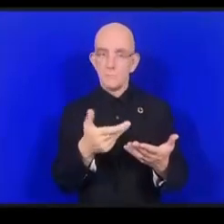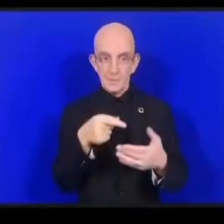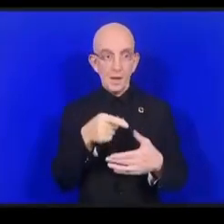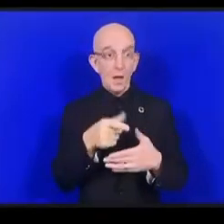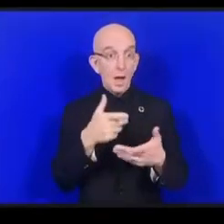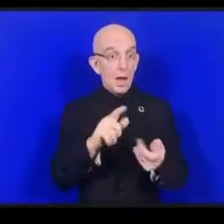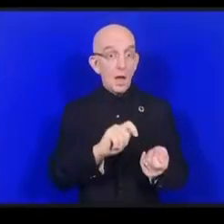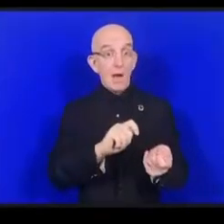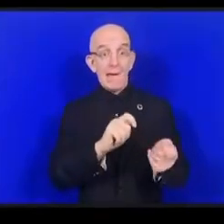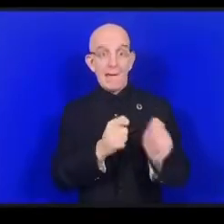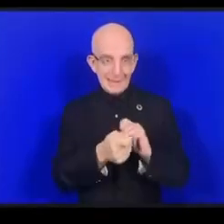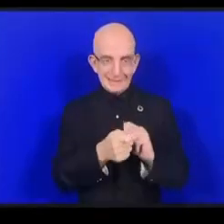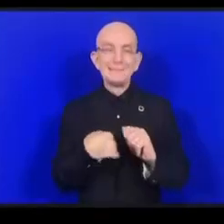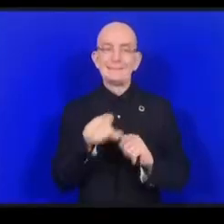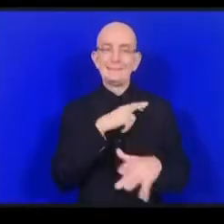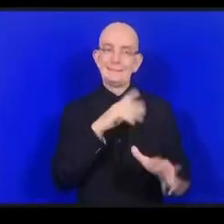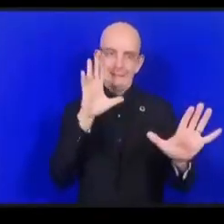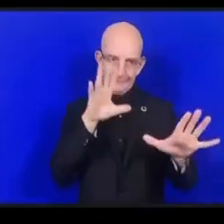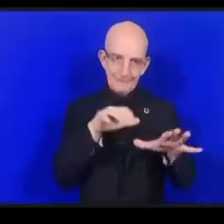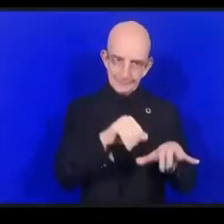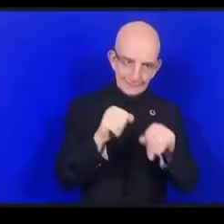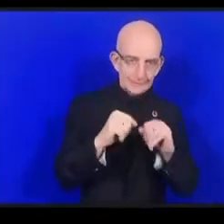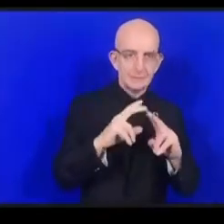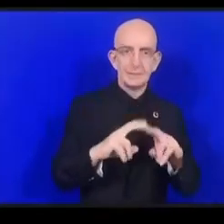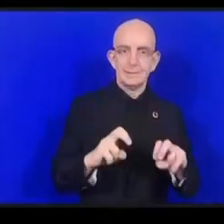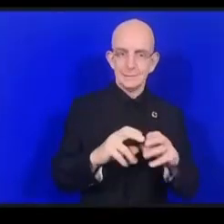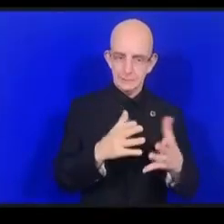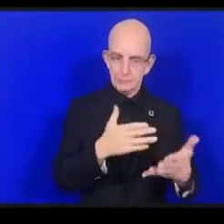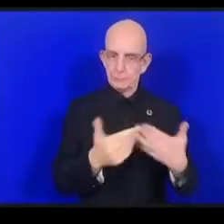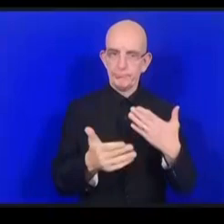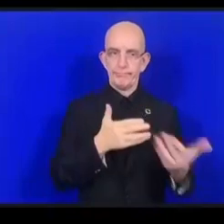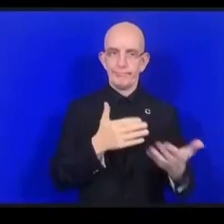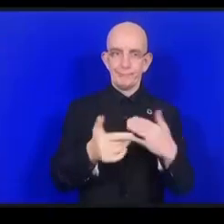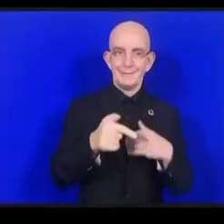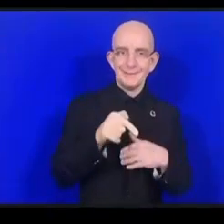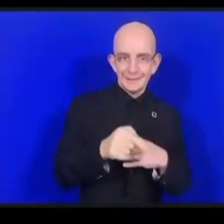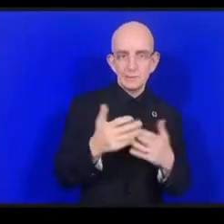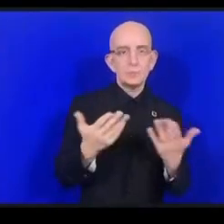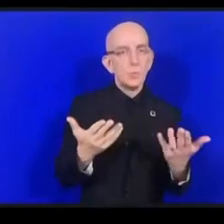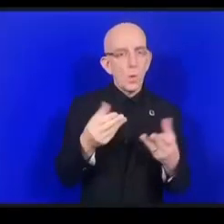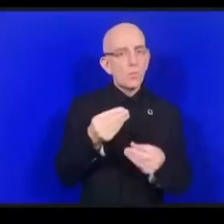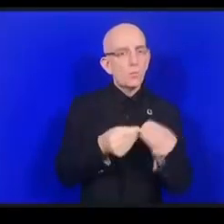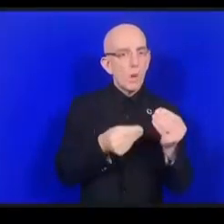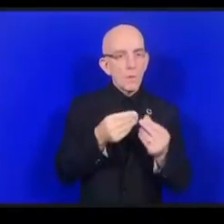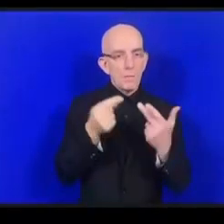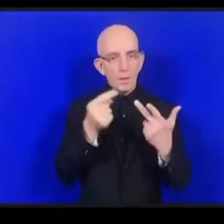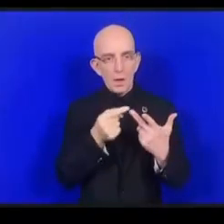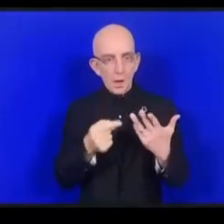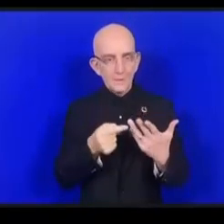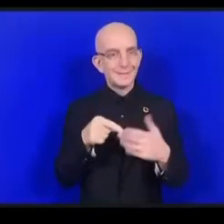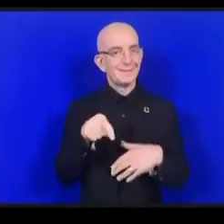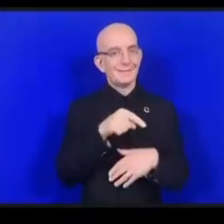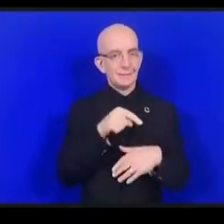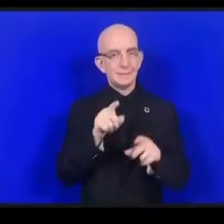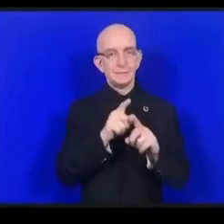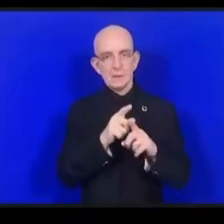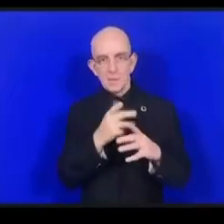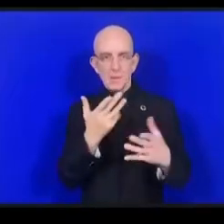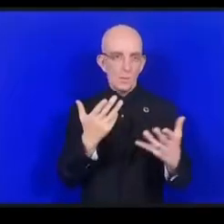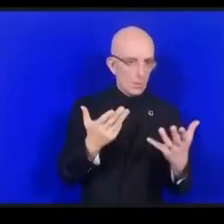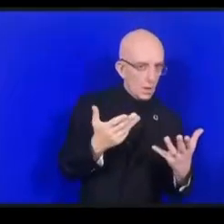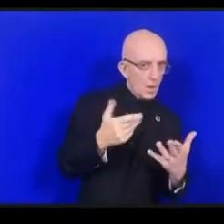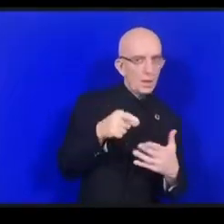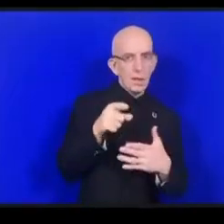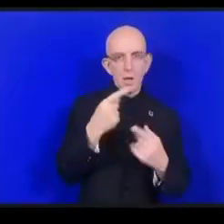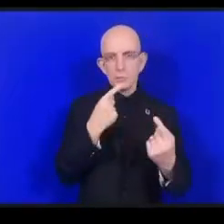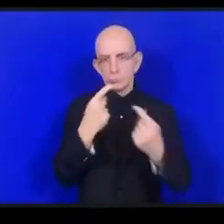إذا أصبحت غير مفيدة أو إذا تغير الهدف من